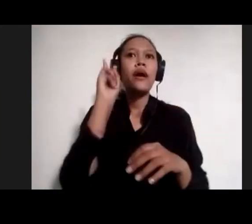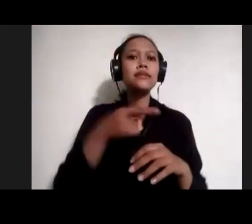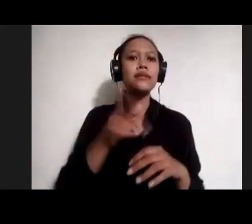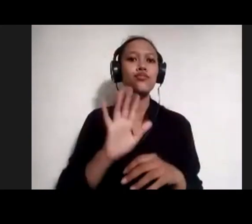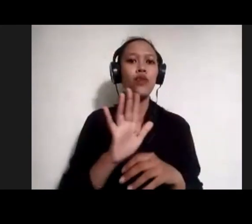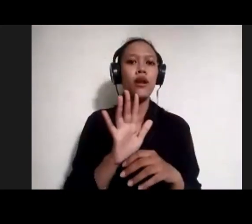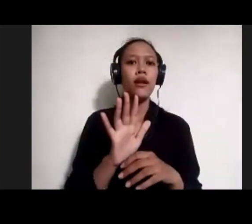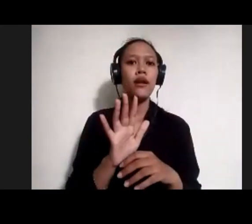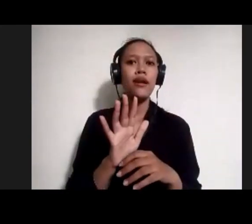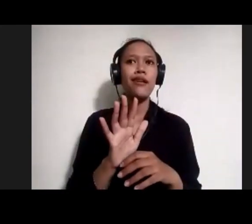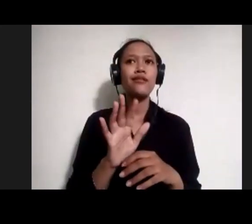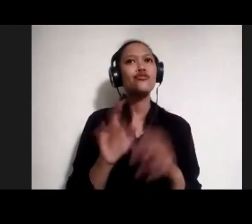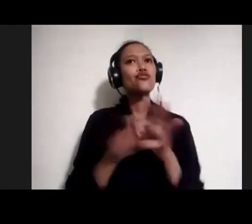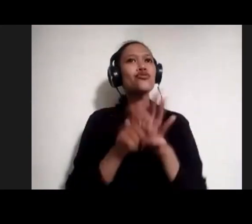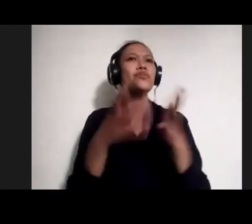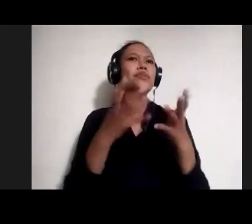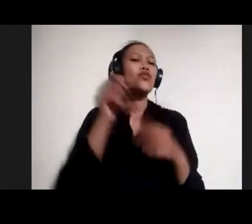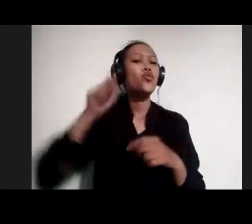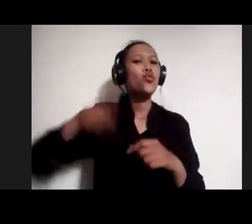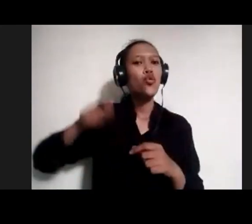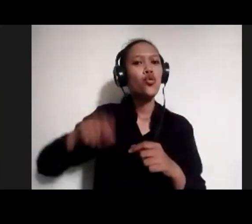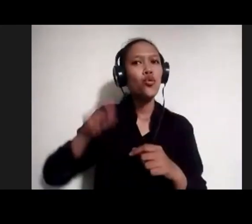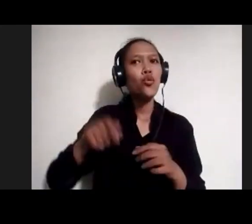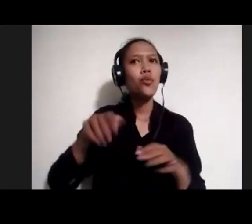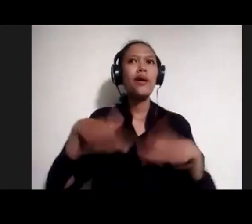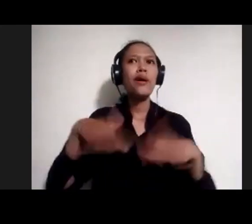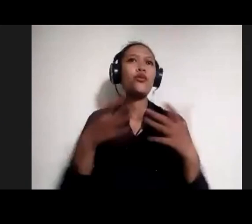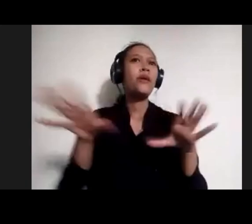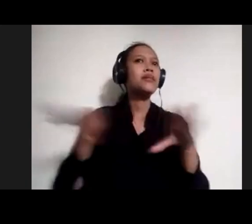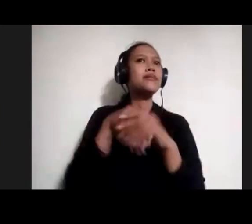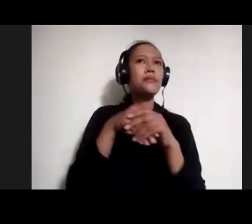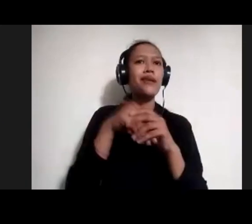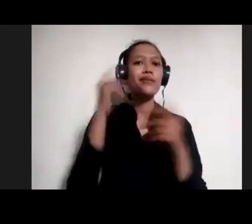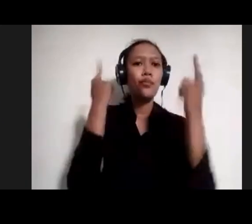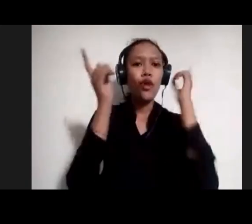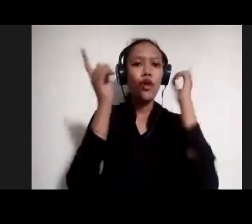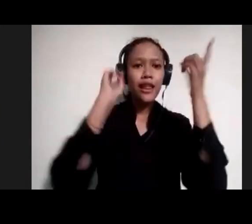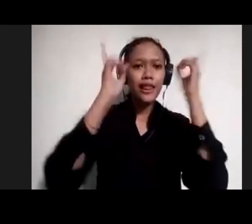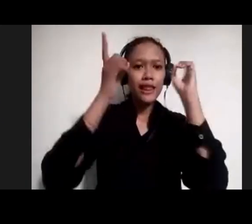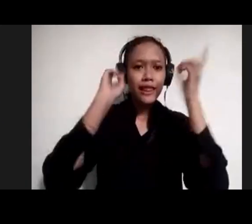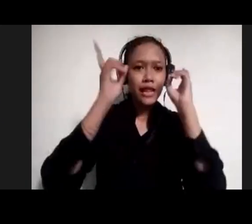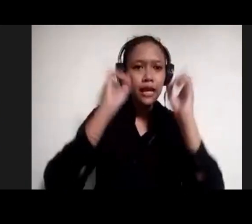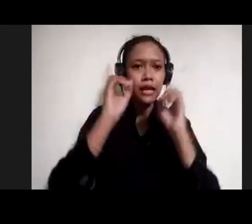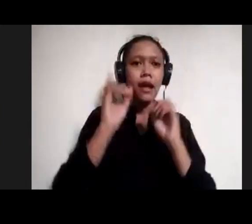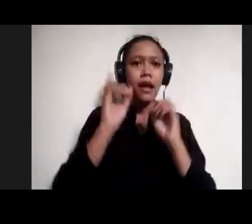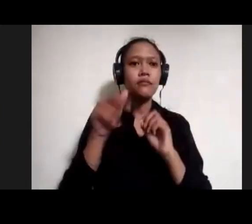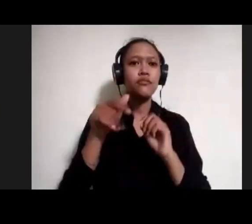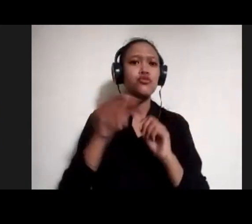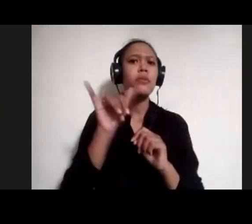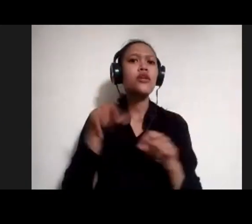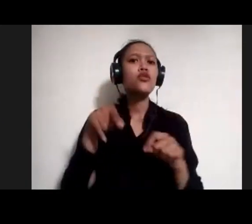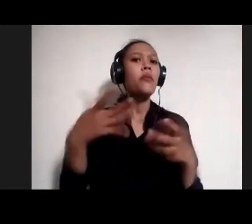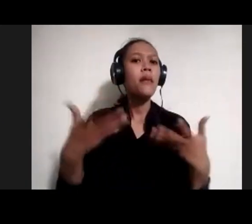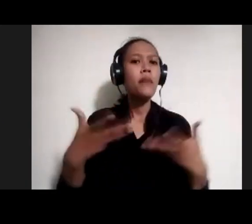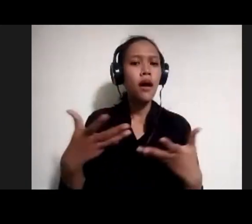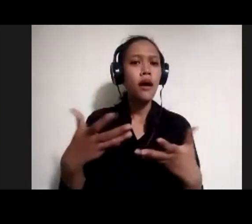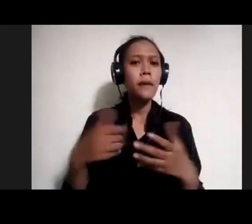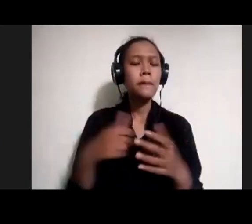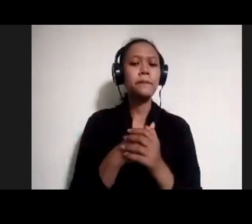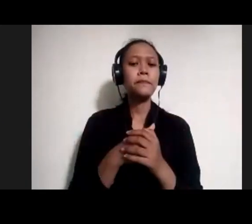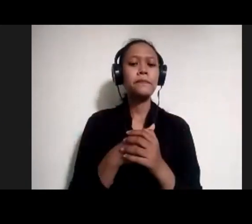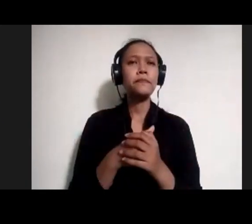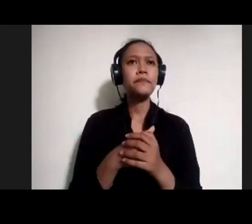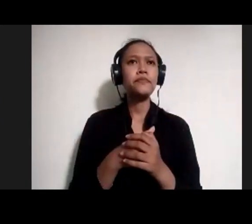Hukum kemudian partisipasi politik dan hal-hal seperti itu. Itu gimana Mas? Apakah juga hal-hal apa